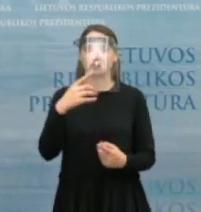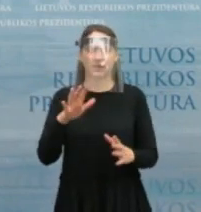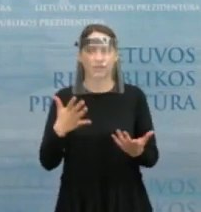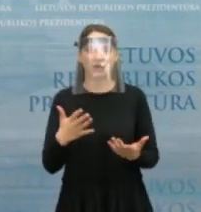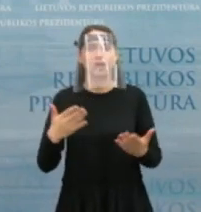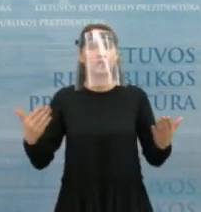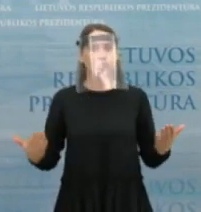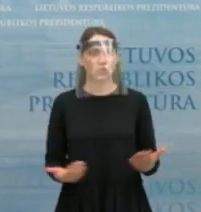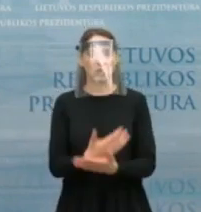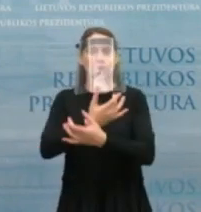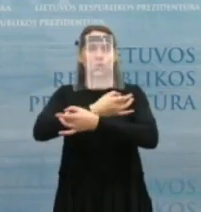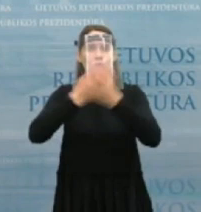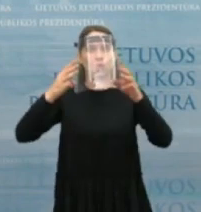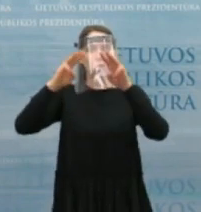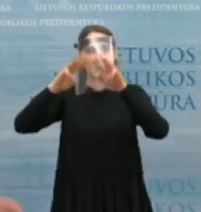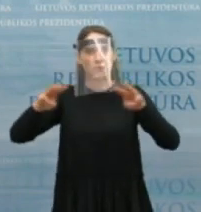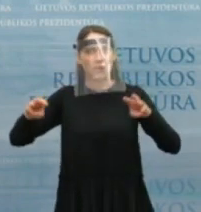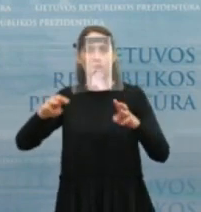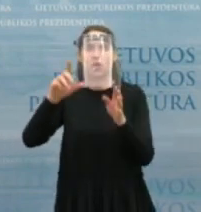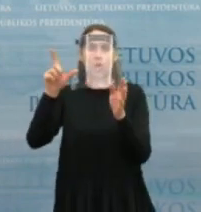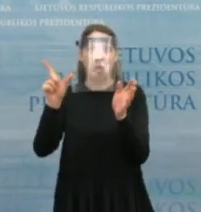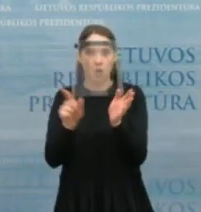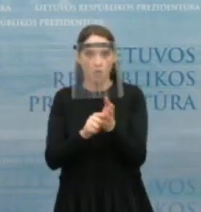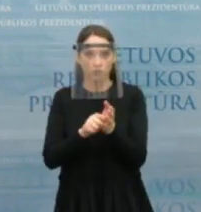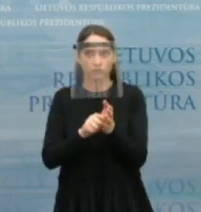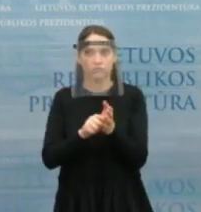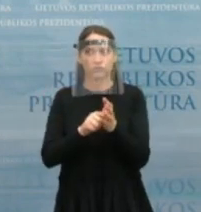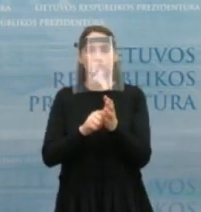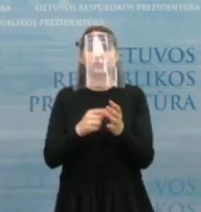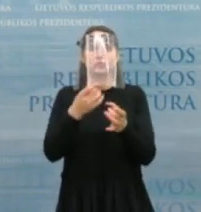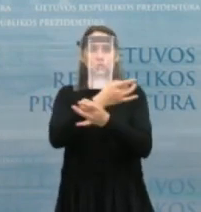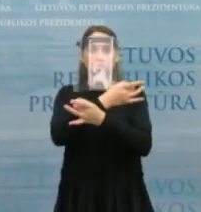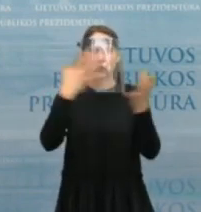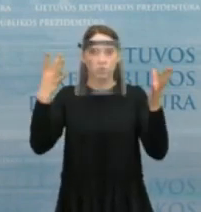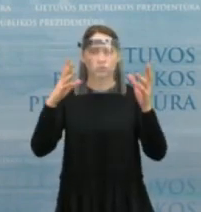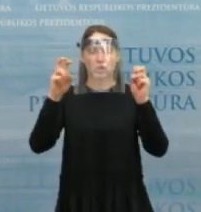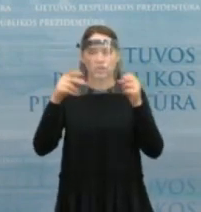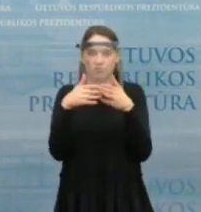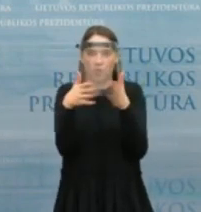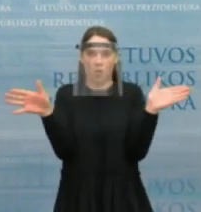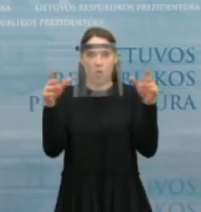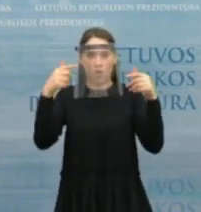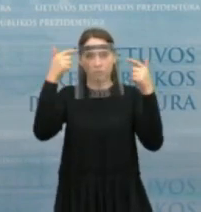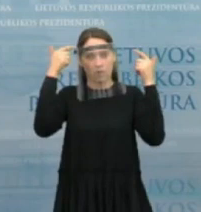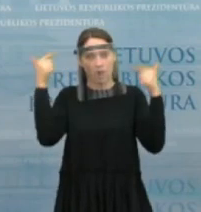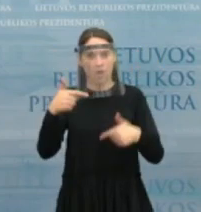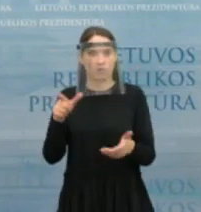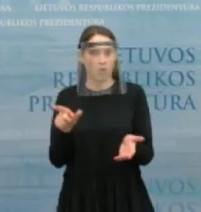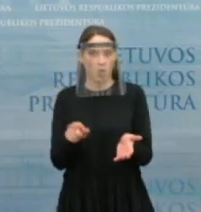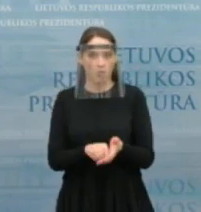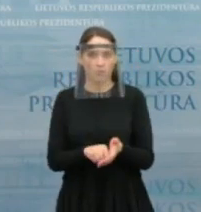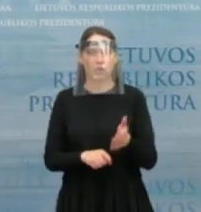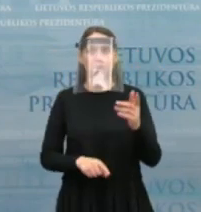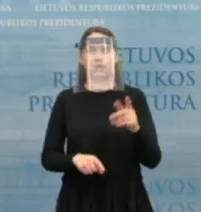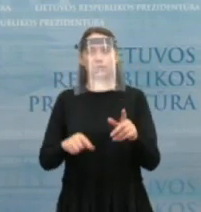kultūros ministras turi turėti visą kultūros lauką apimantį požiūrį. Čia, ministras turi turėti pakankamai